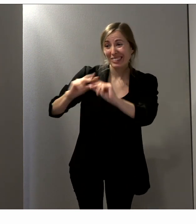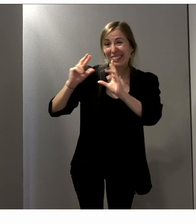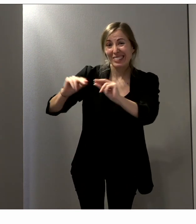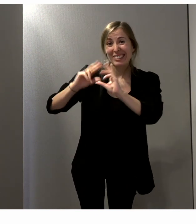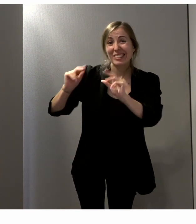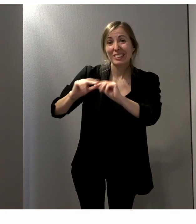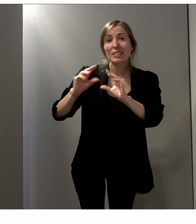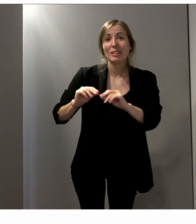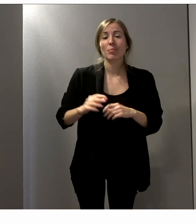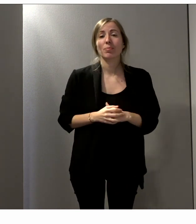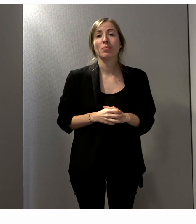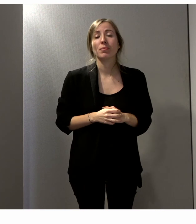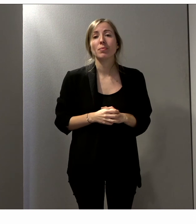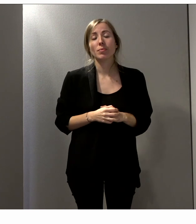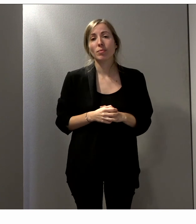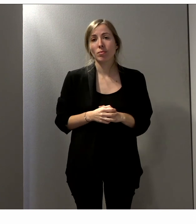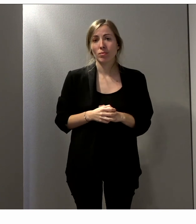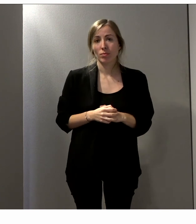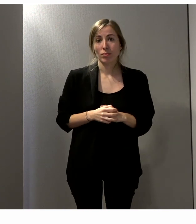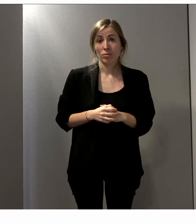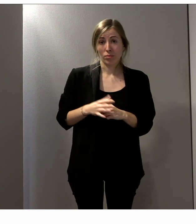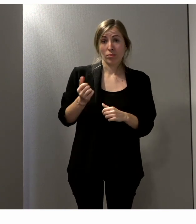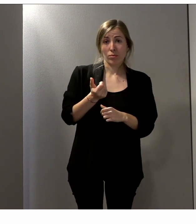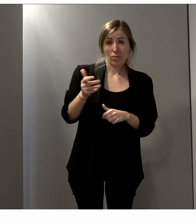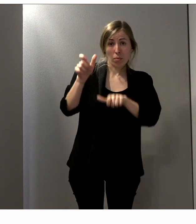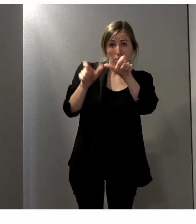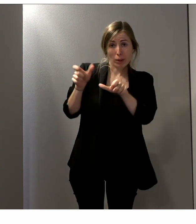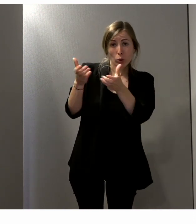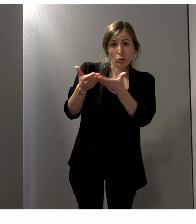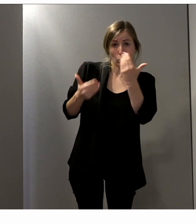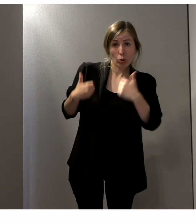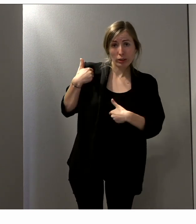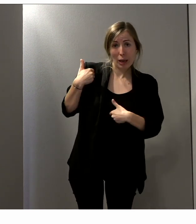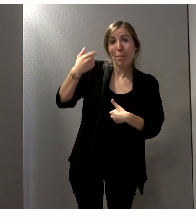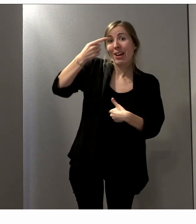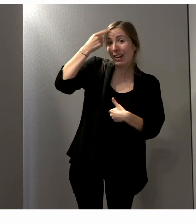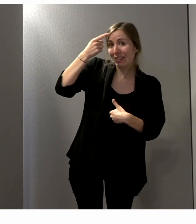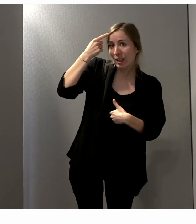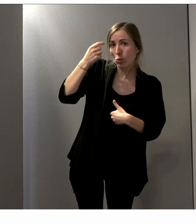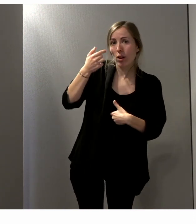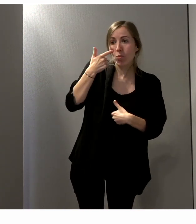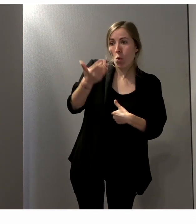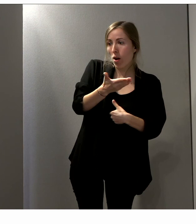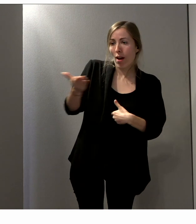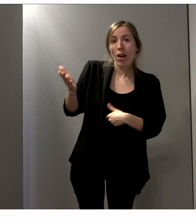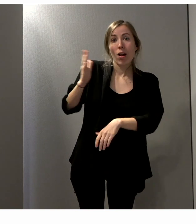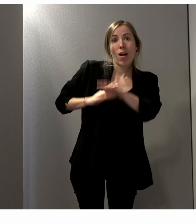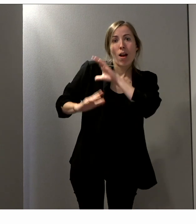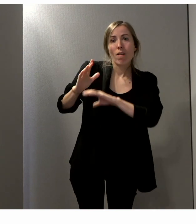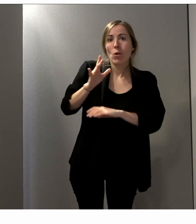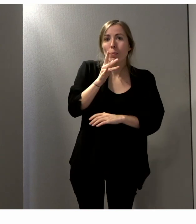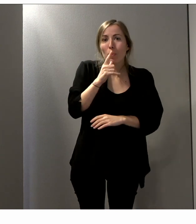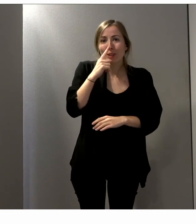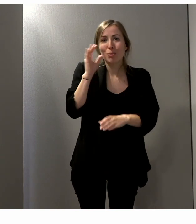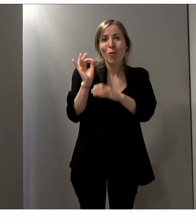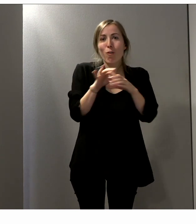notamment avec le fait que pour certaines personnes en situation de handicap intellectuel, ce n'était pas possible avant dû